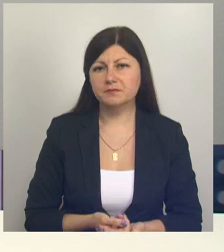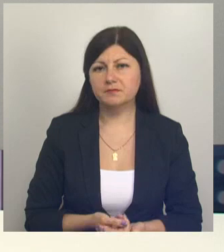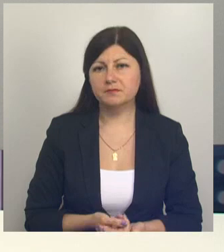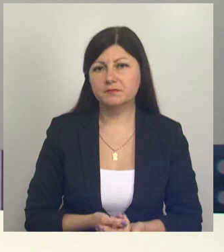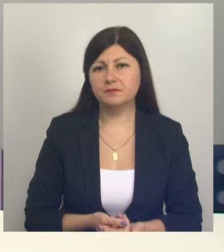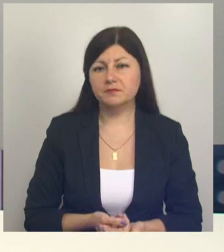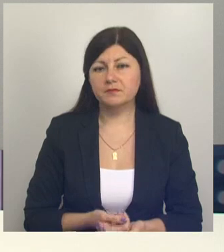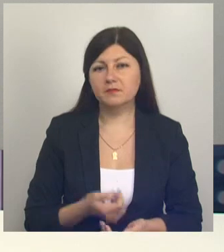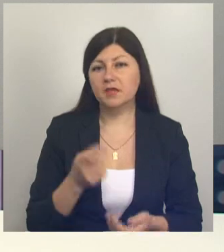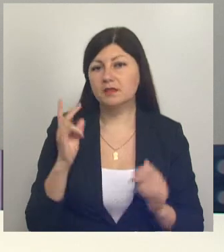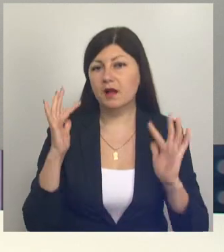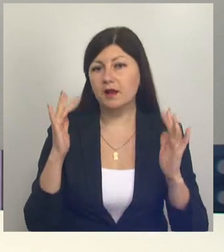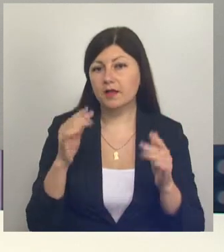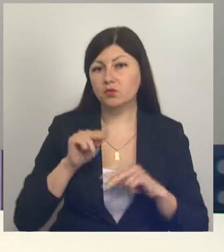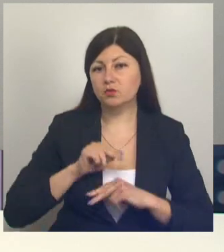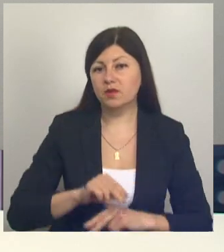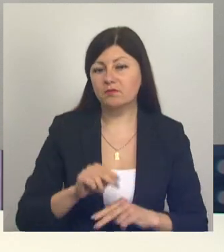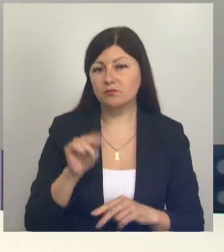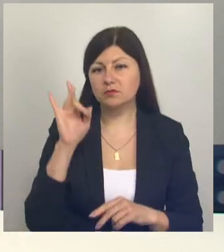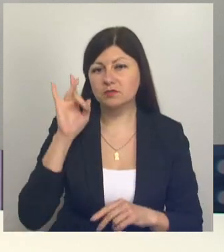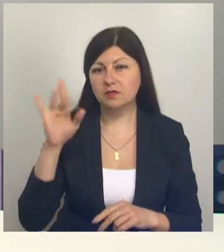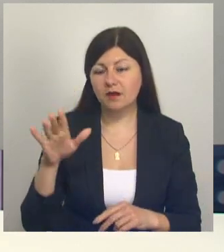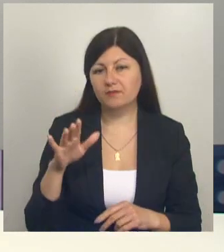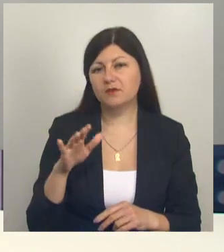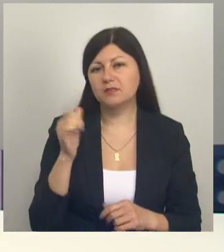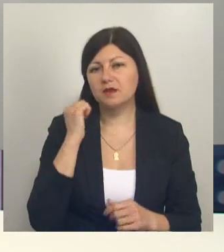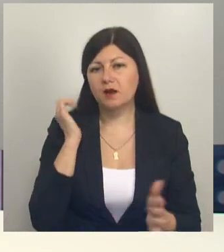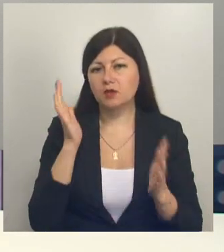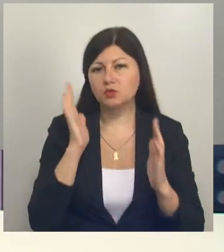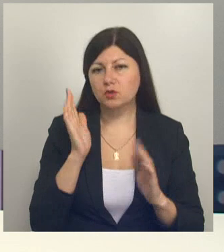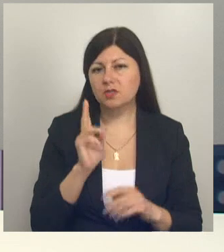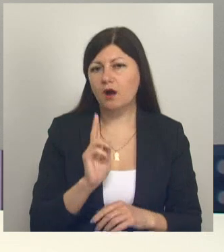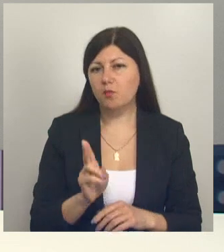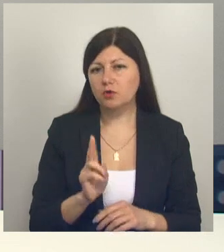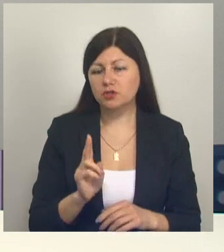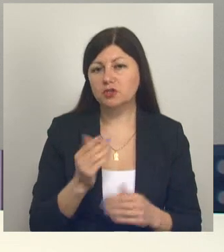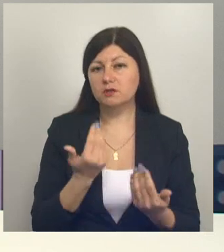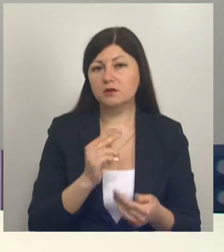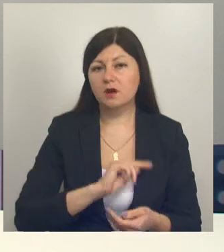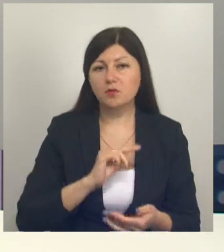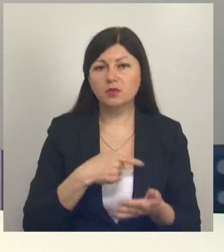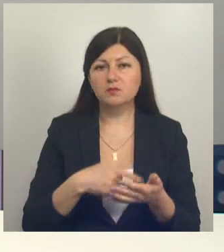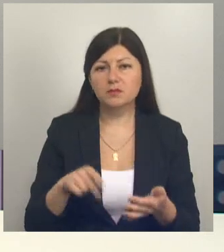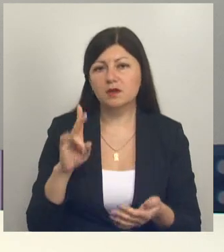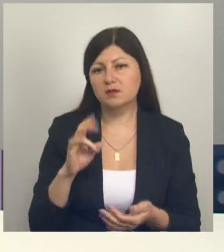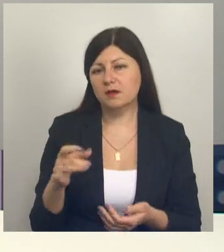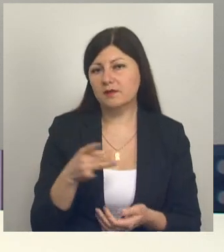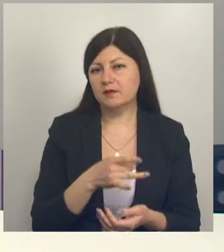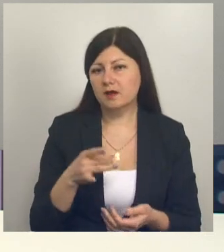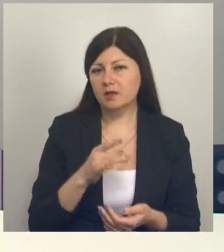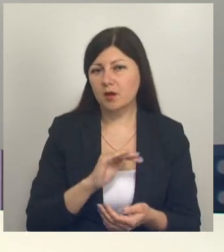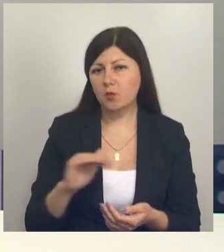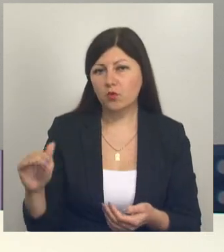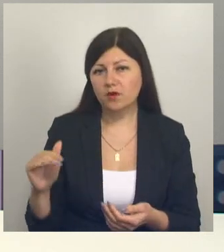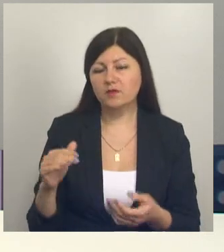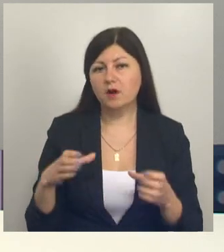На аллее трудовой славы – старооскольские коммунальщики. Их работу также отметили на региональном уровне. Компания